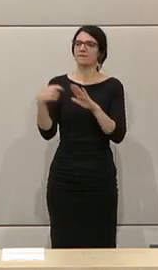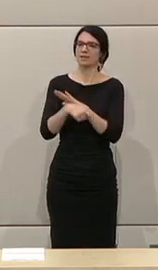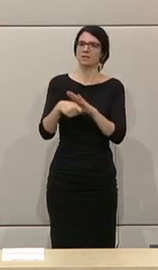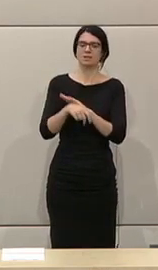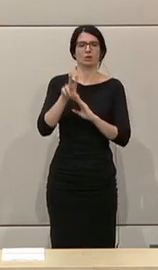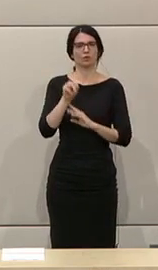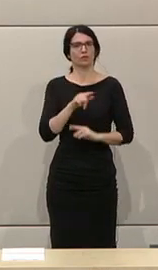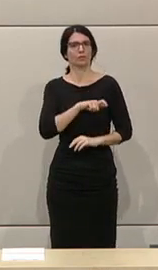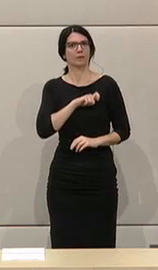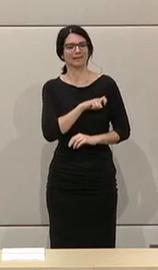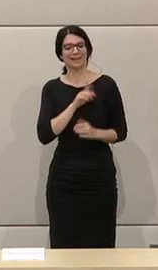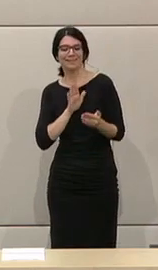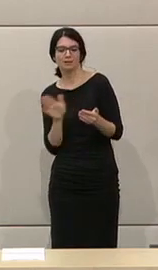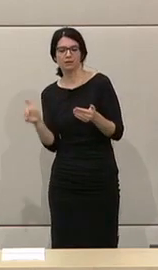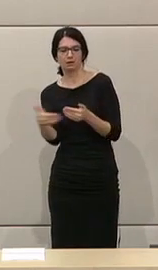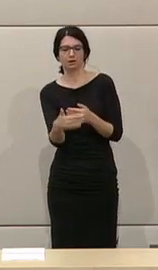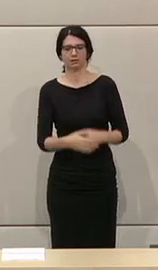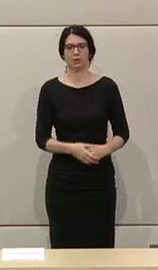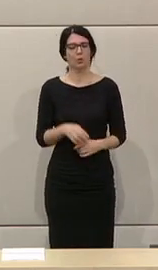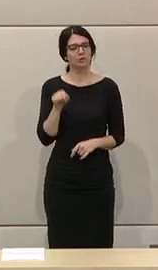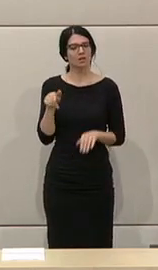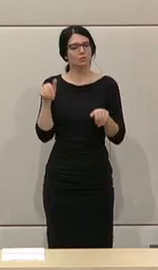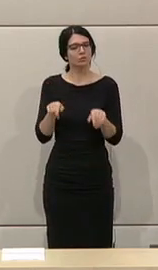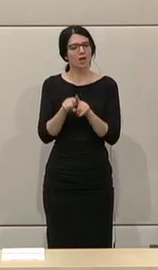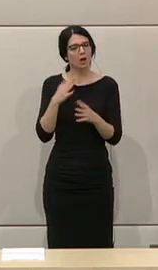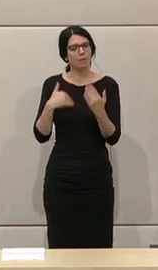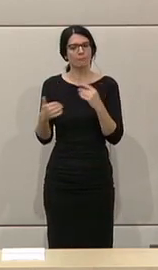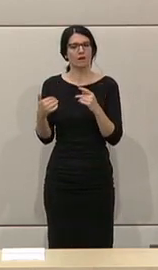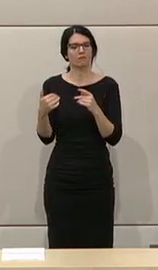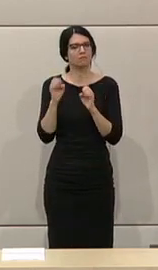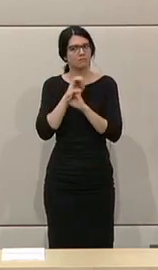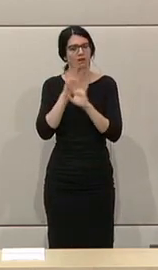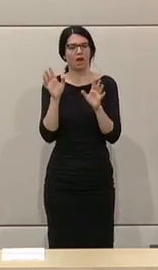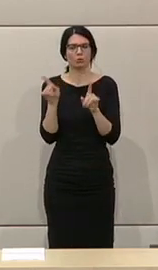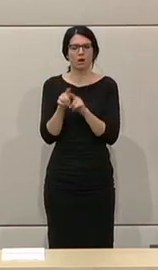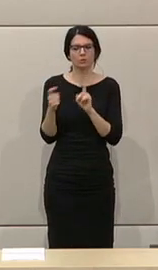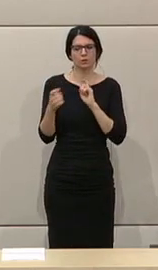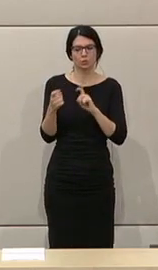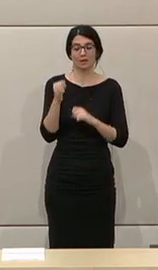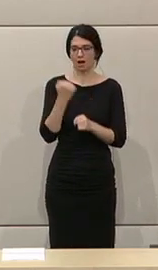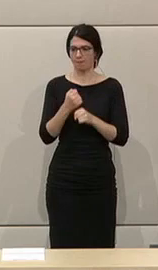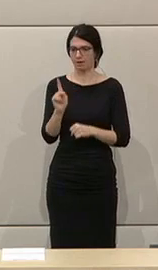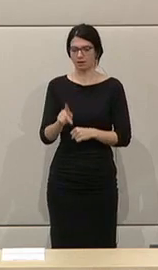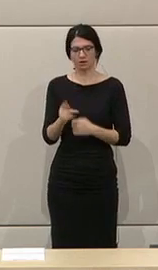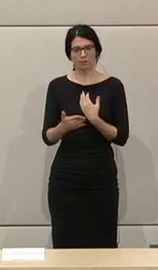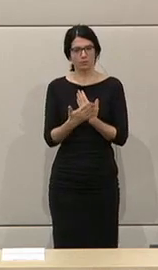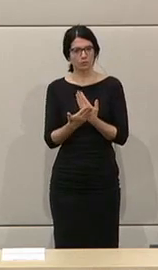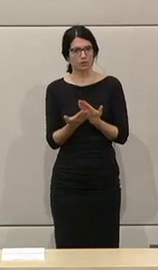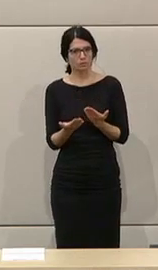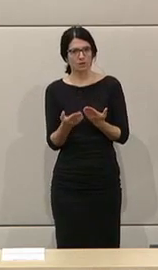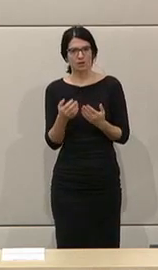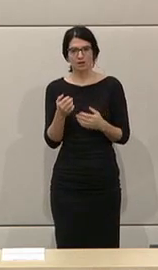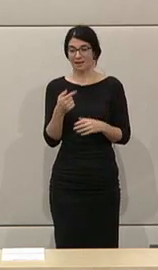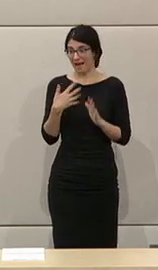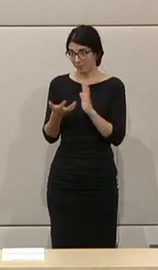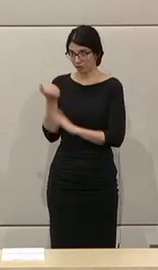von Parteien indirekt. Und über das müssen wir auch alles diskutieren. Und die Arbeiterkammer wird natürlich, niemand ist für